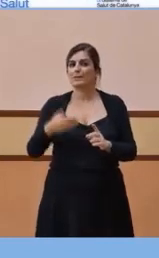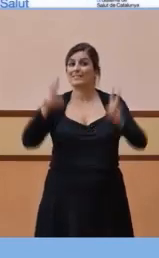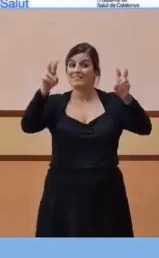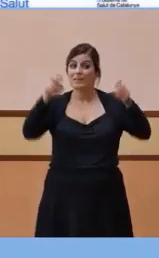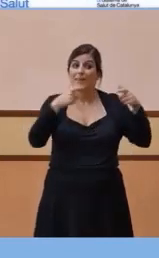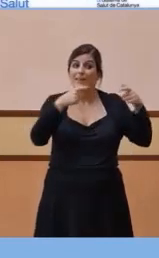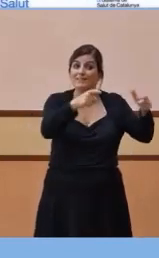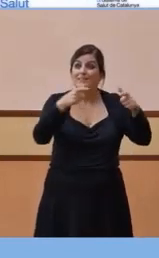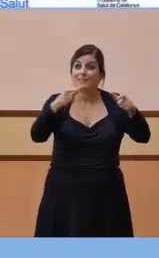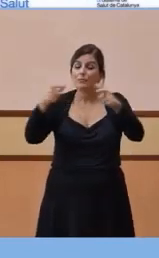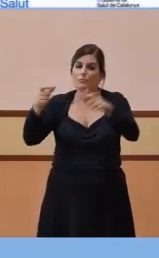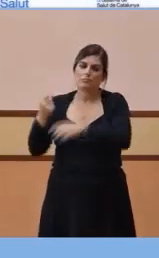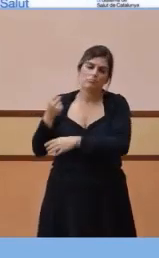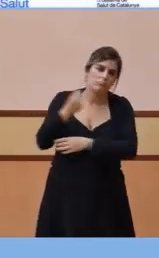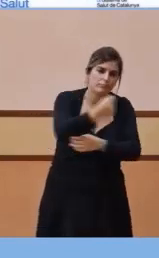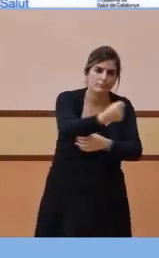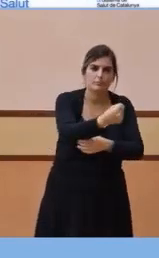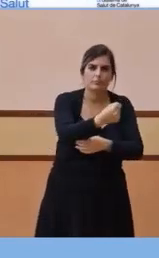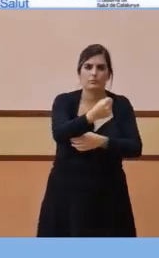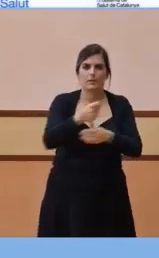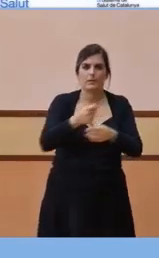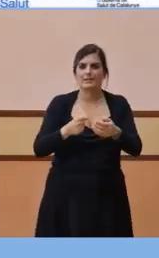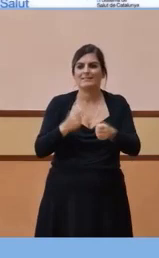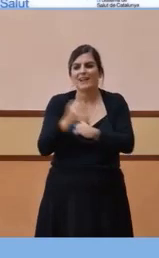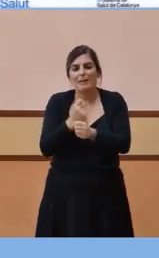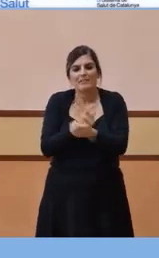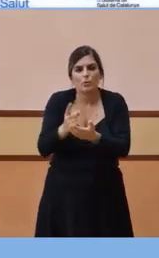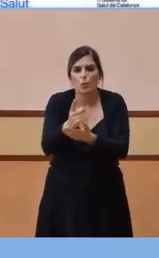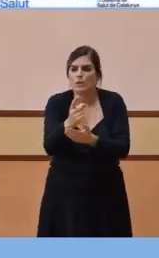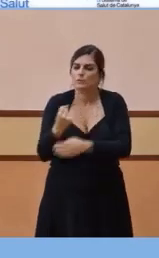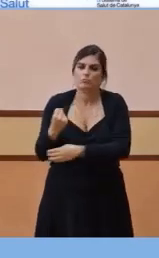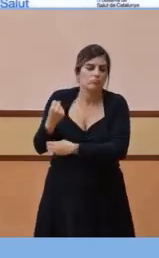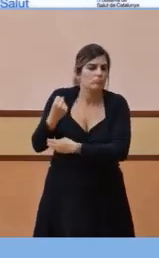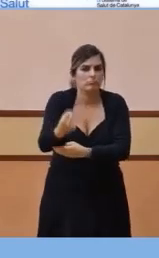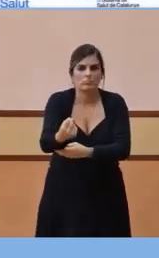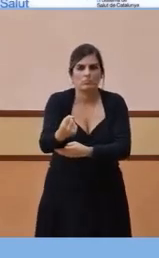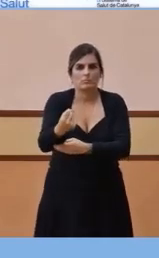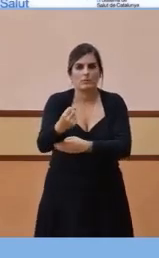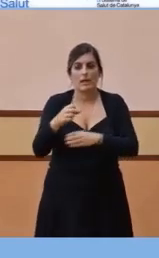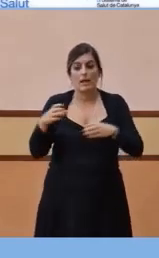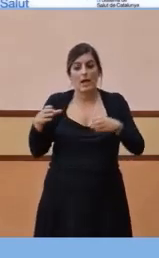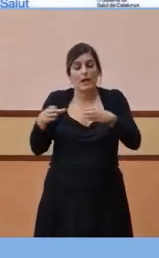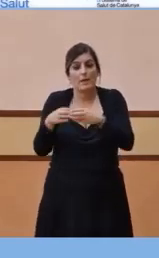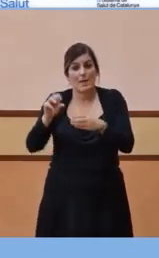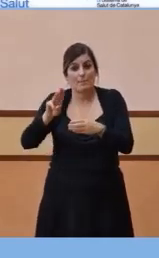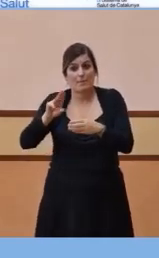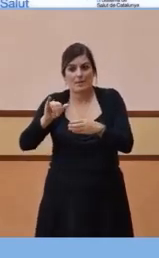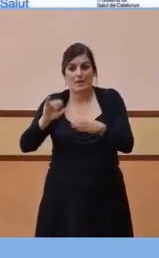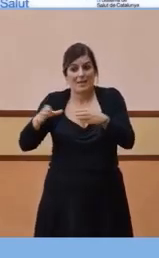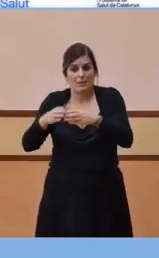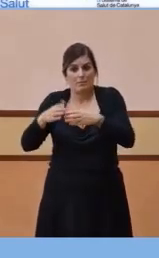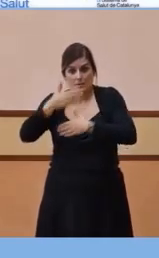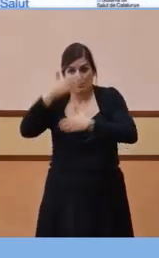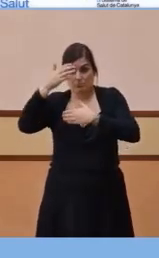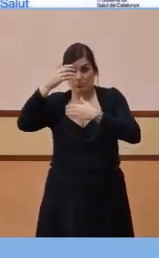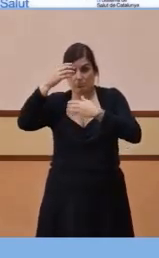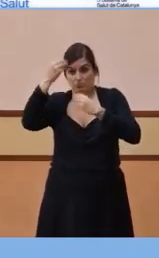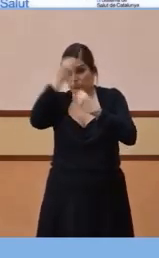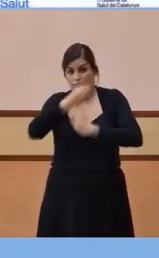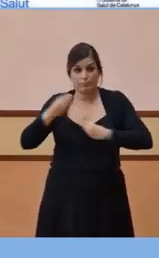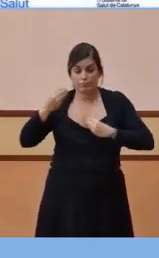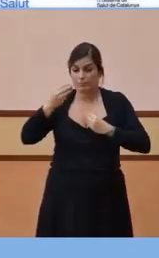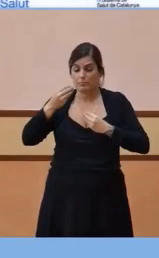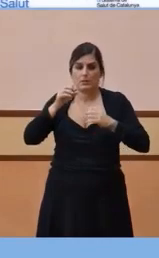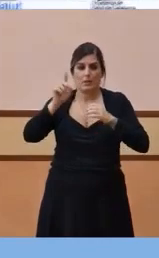reforçar els circuits de treball, reforçar l'utilització correcta dels equips de protecció individual. La sectorització és